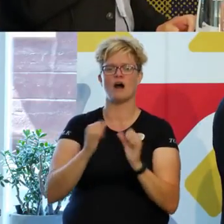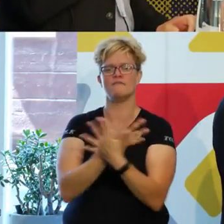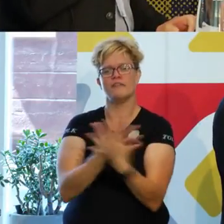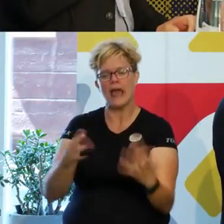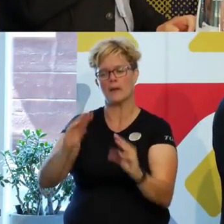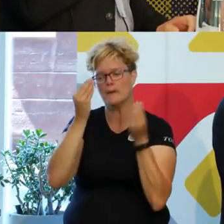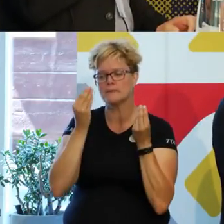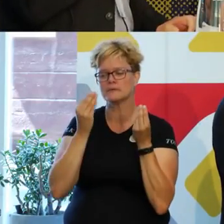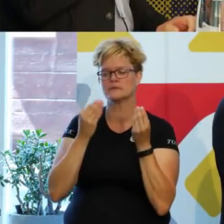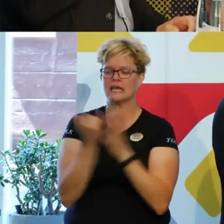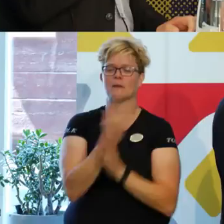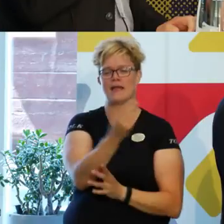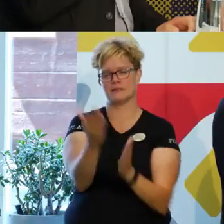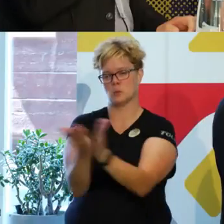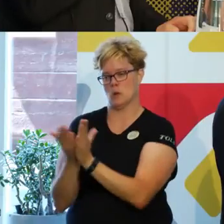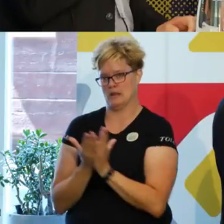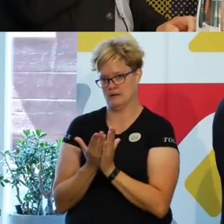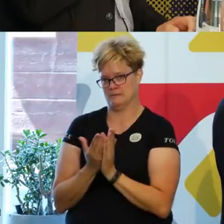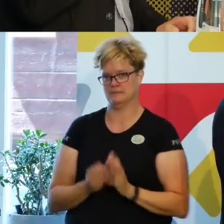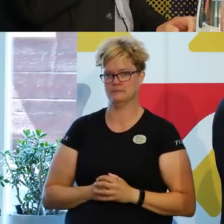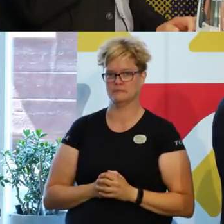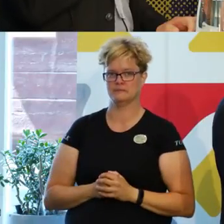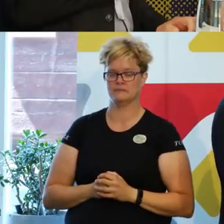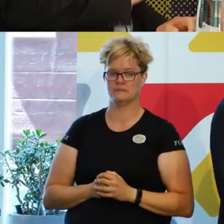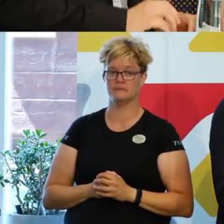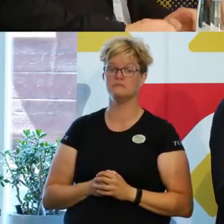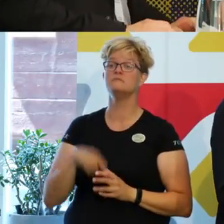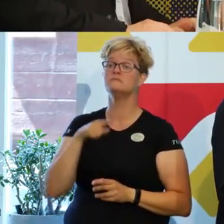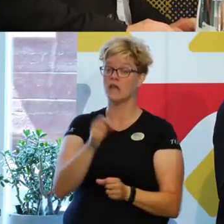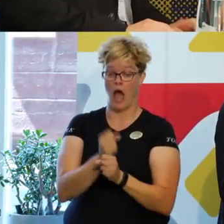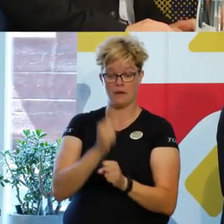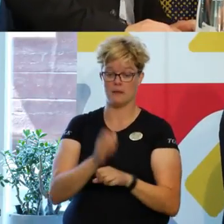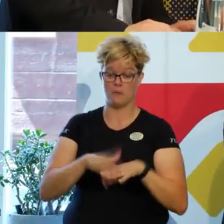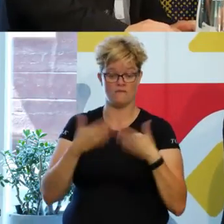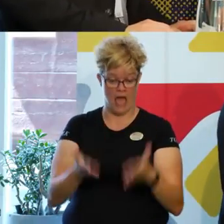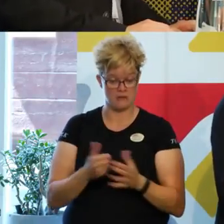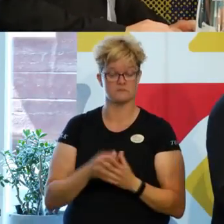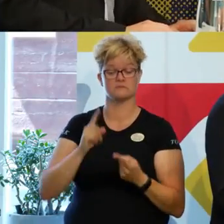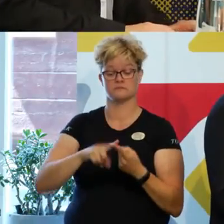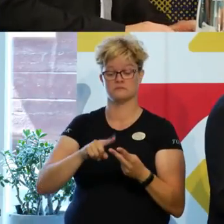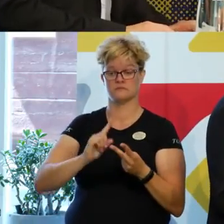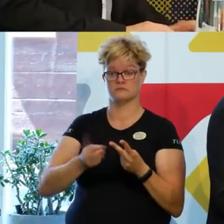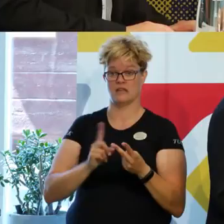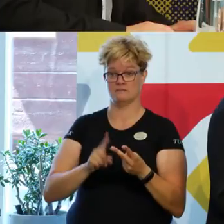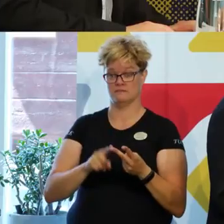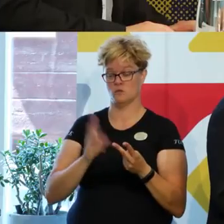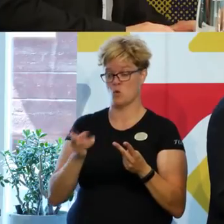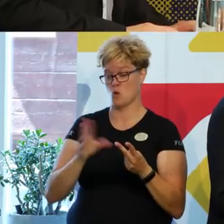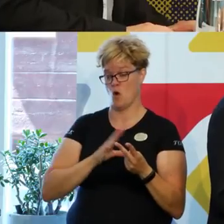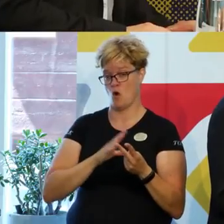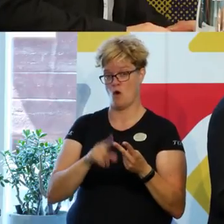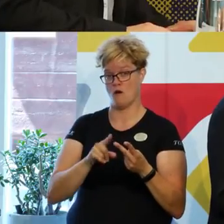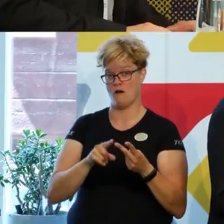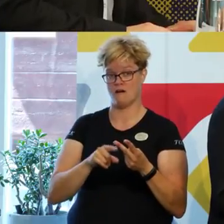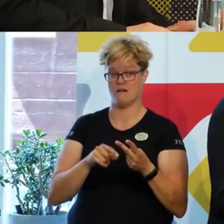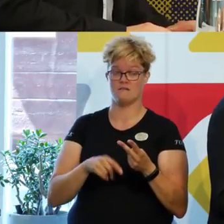fler på de andra skolorna också. Det arbetet är ju igång. Sen har vi ju förutom det så har vi ju då